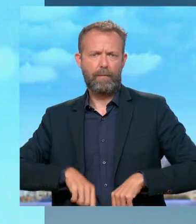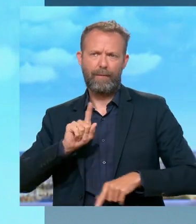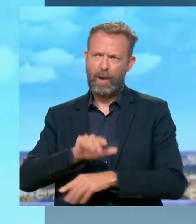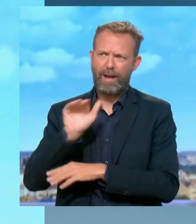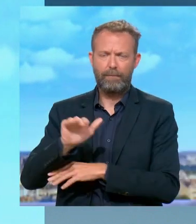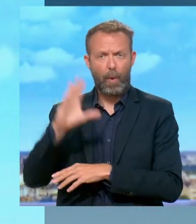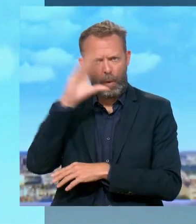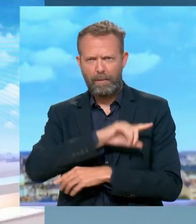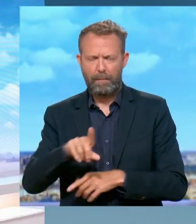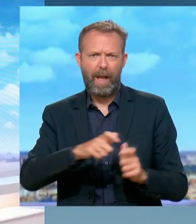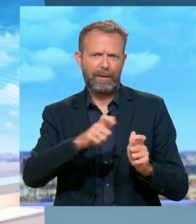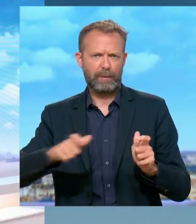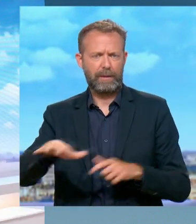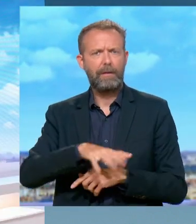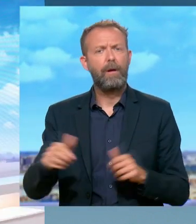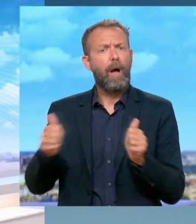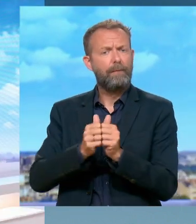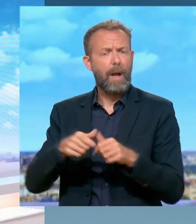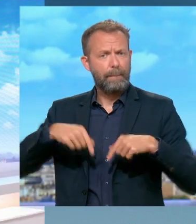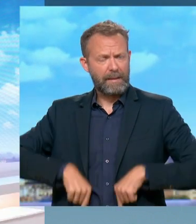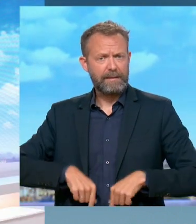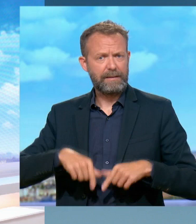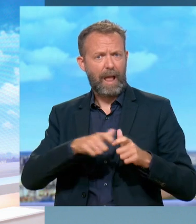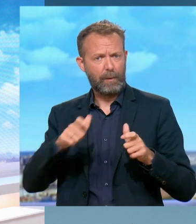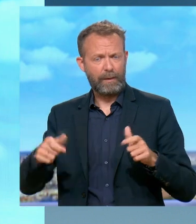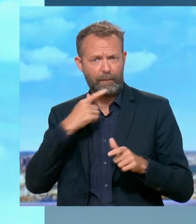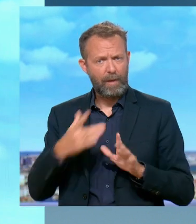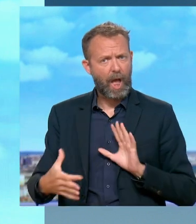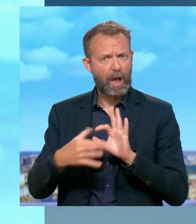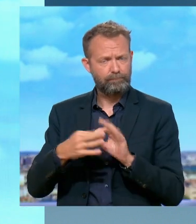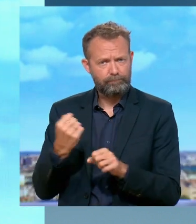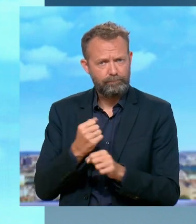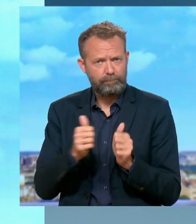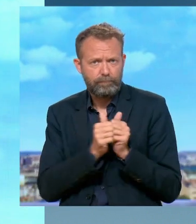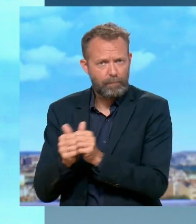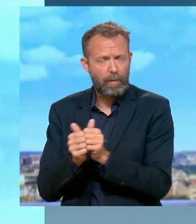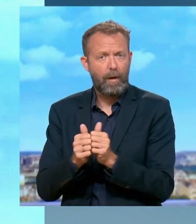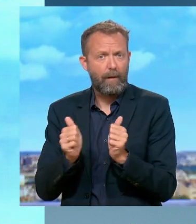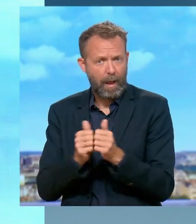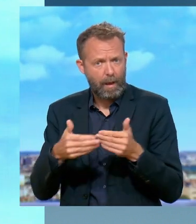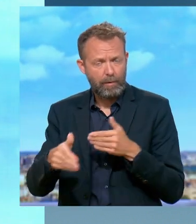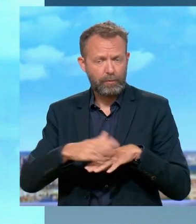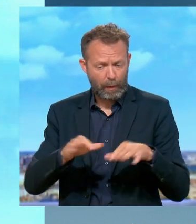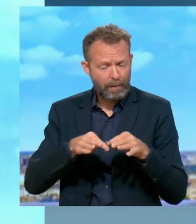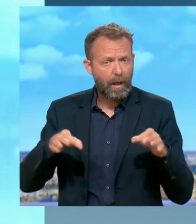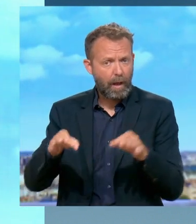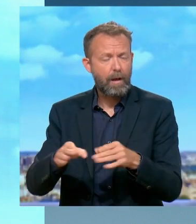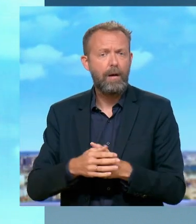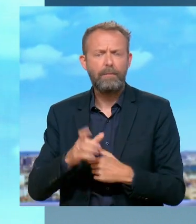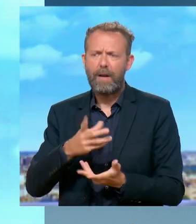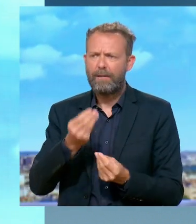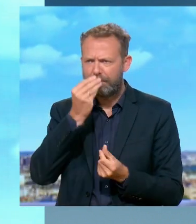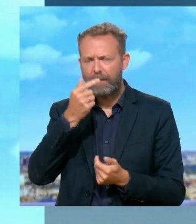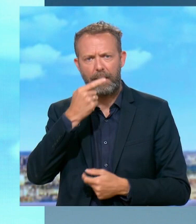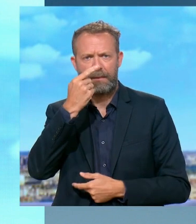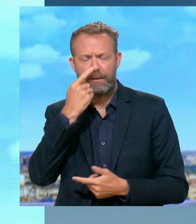le tissu industriel. Vous étiez avec le ministre de l'Industrie, ça veut dire qu y a aussi une coopération, il y a aussi un travail en commun qui se fait sur le terrain. Et on a l'impression,